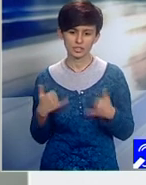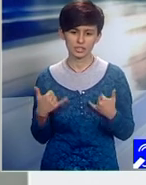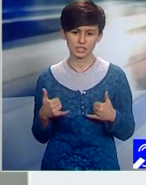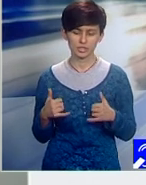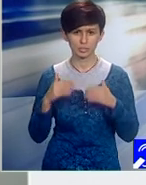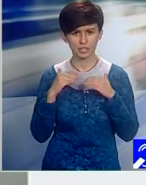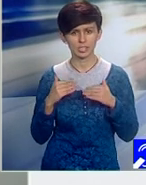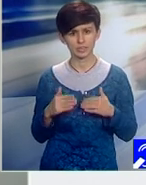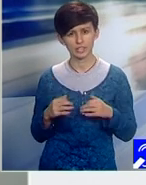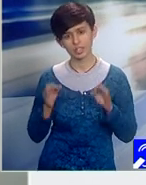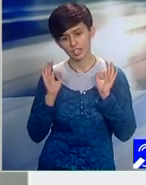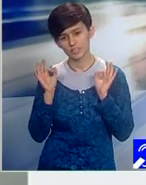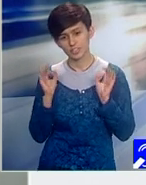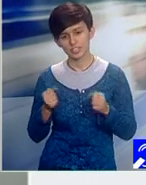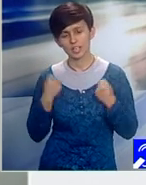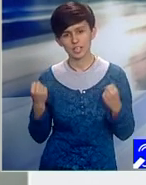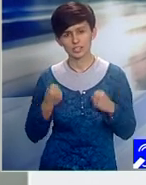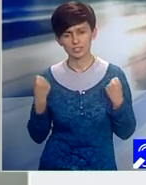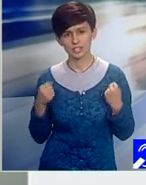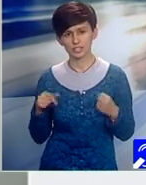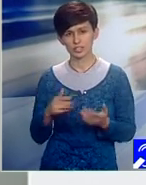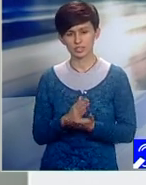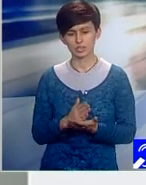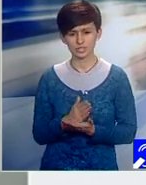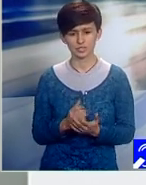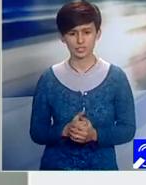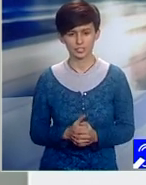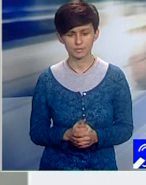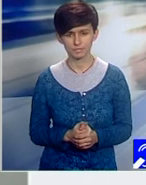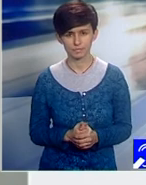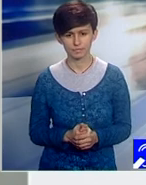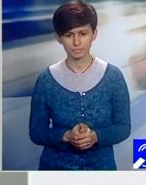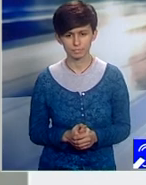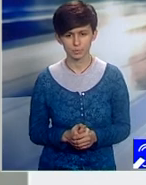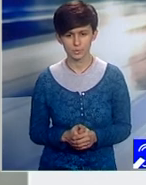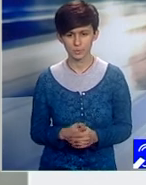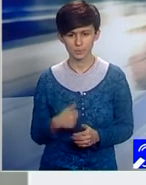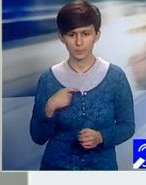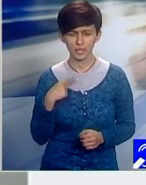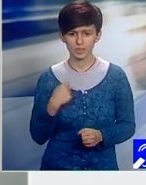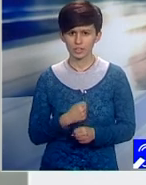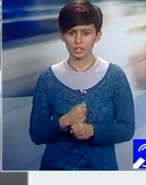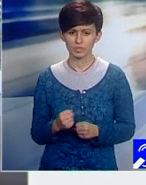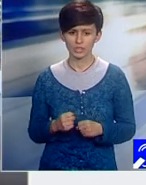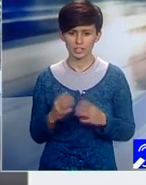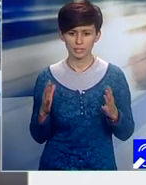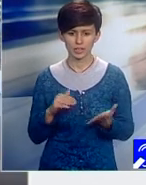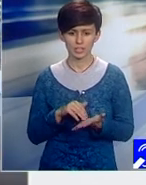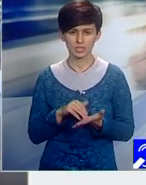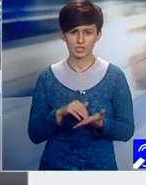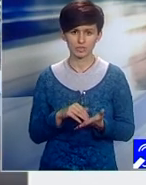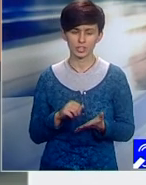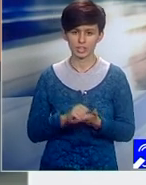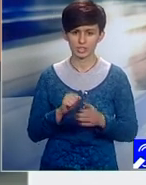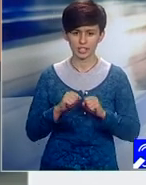de eficiență a activităției sau, prin intermediul nostru, a media. Deci, e foarte mare nevoie din partea presei din acest